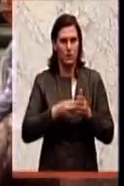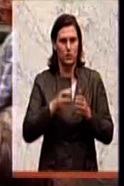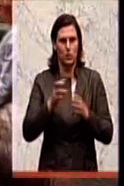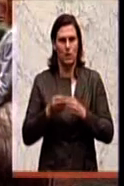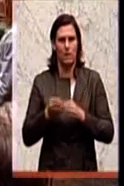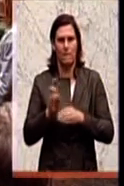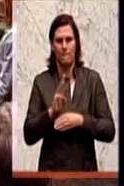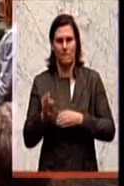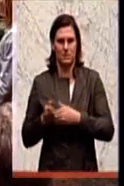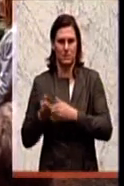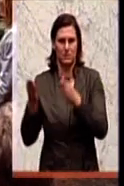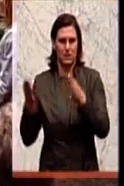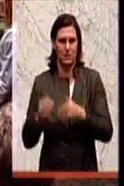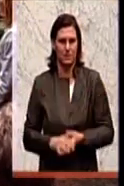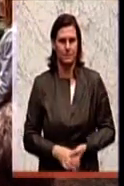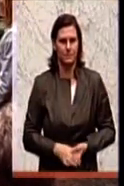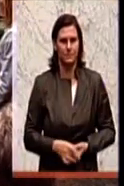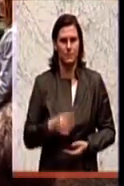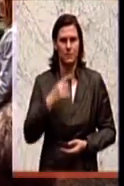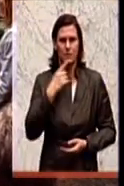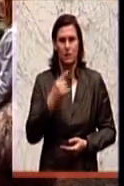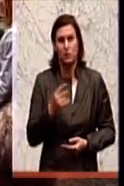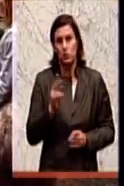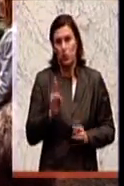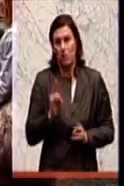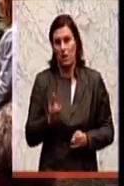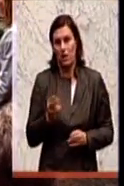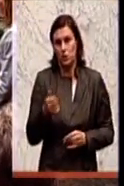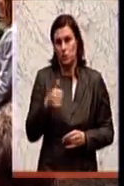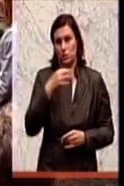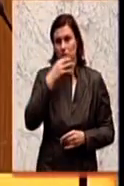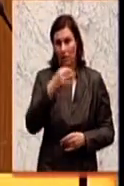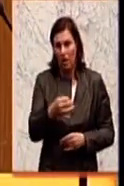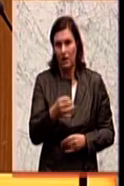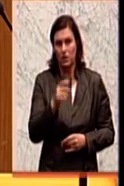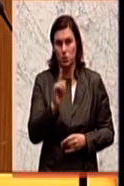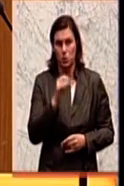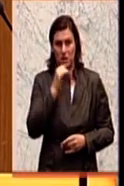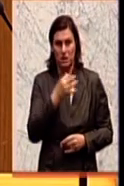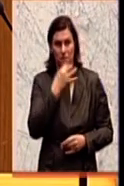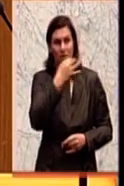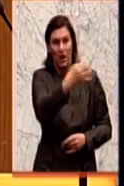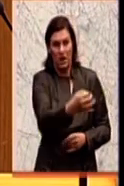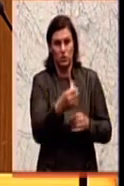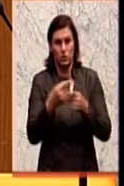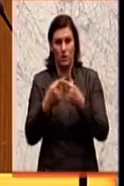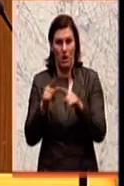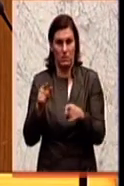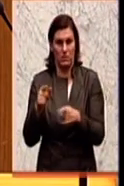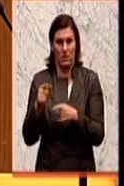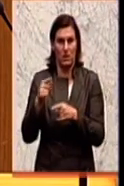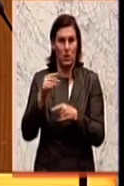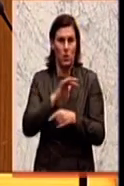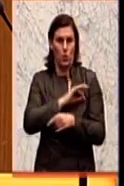Sehr geehrte Frau Ministerin, eigentlich sollte man diese Zusatzfrage den Herrn Jarolim und seine Fraktion stellen. Denn wir haben in den Ausschüssen immer wieder darauf